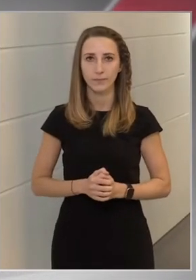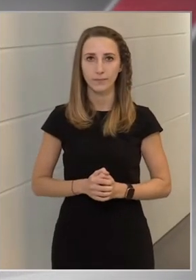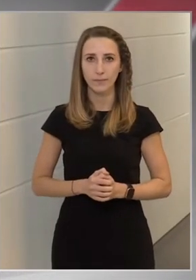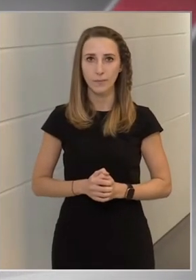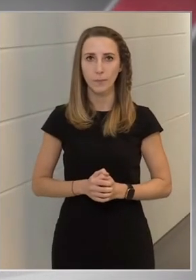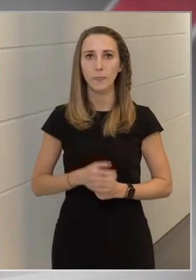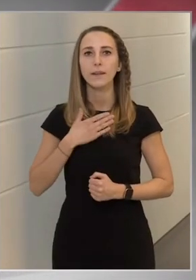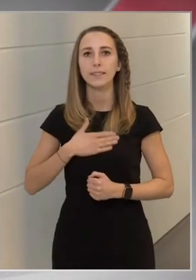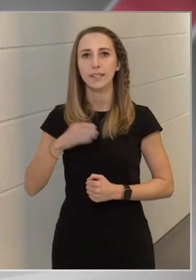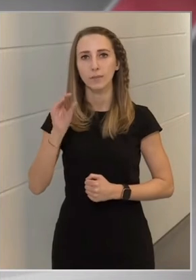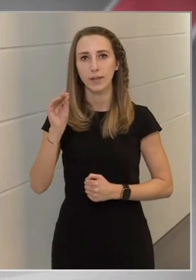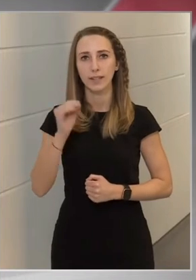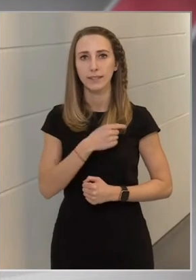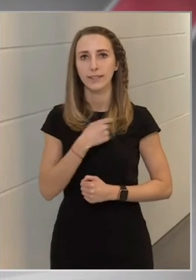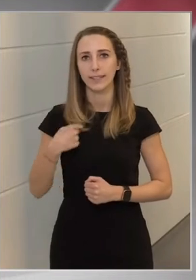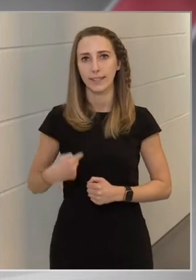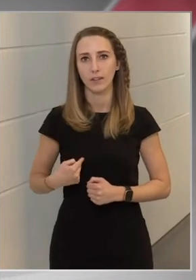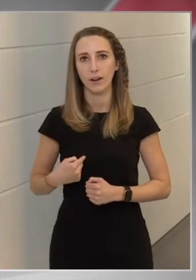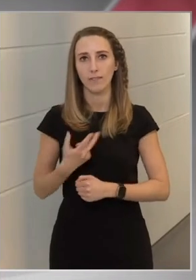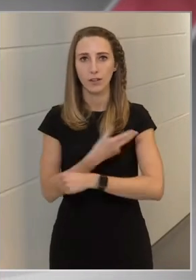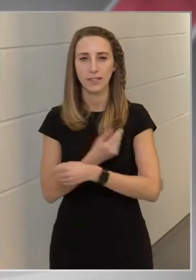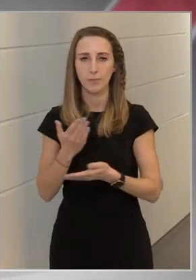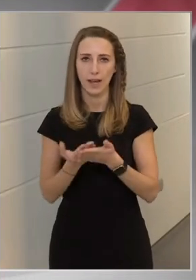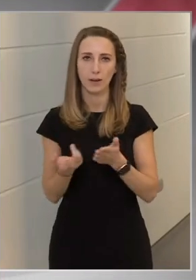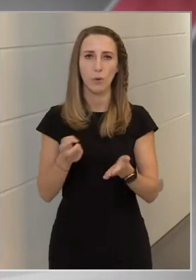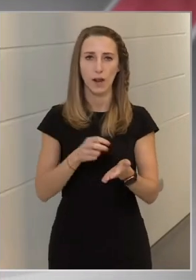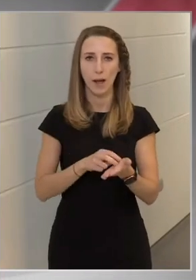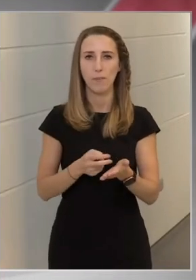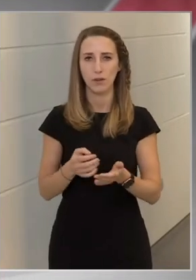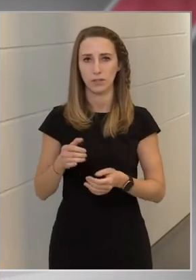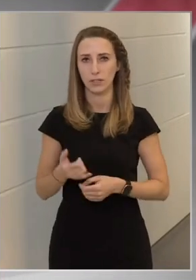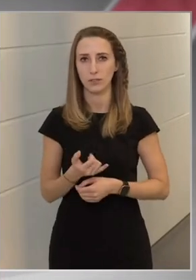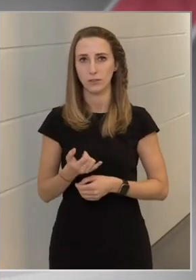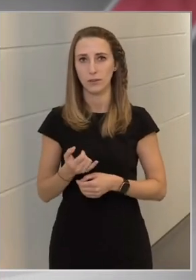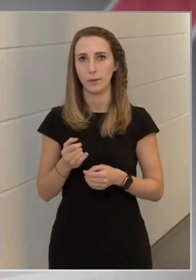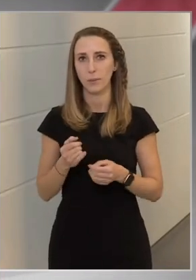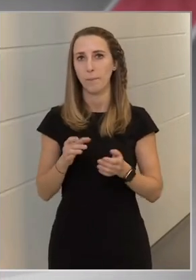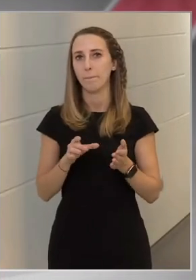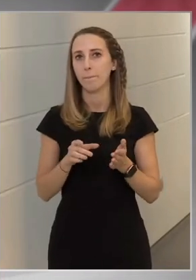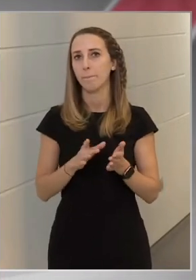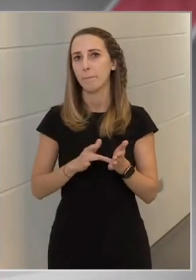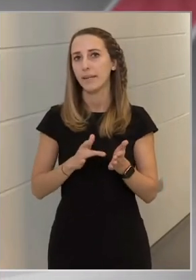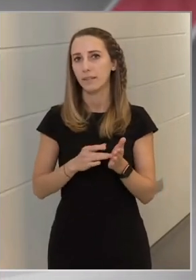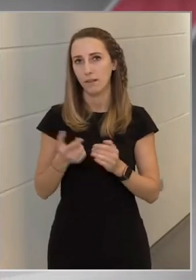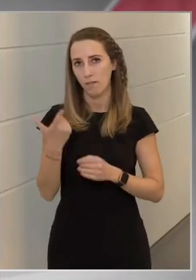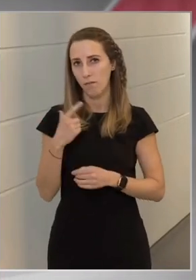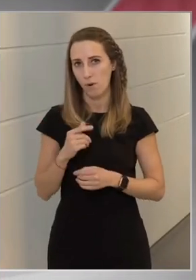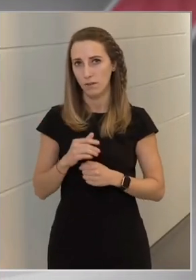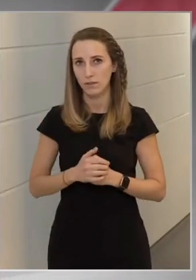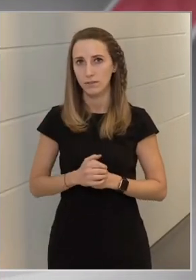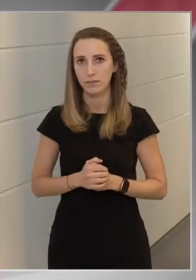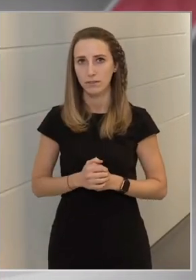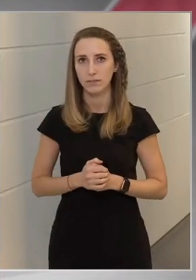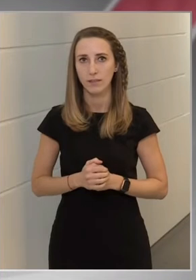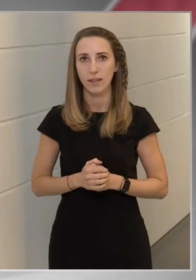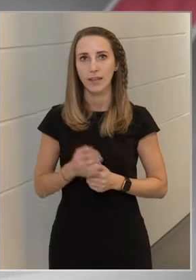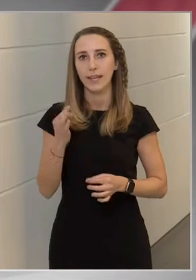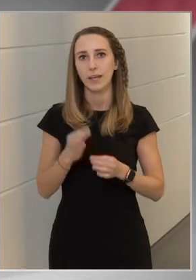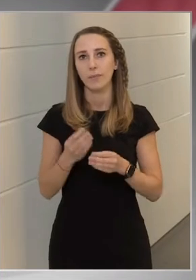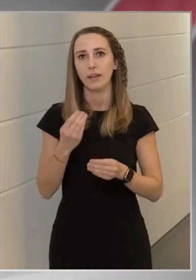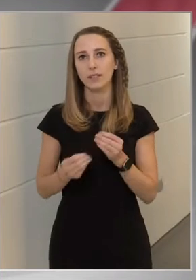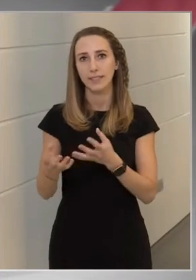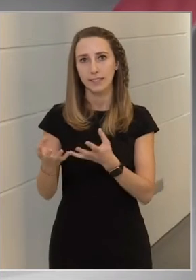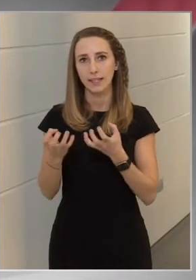Szeretném jelezni, kínai vakcinából már korábban is minta állt rendelkezésre. Ezt éppen azért